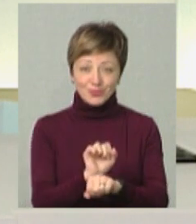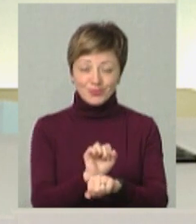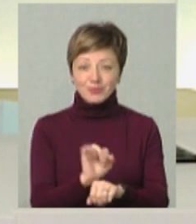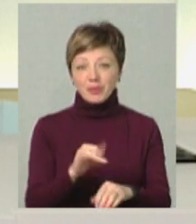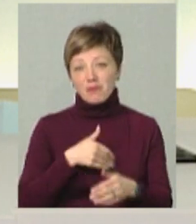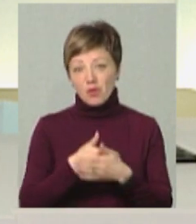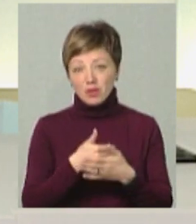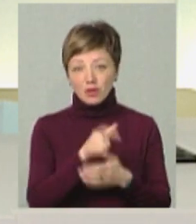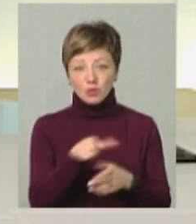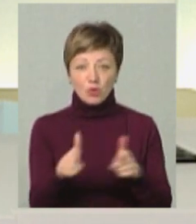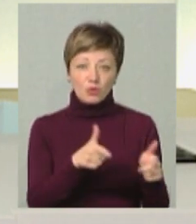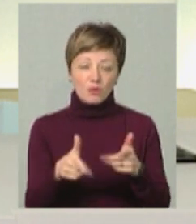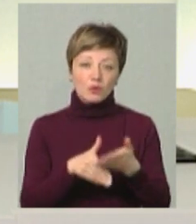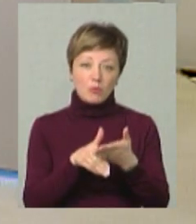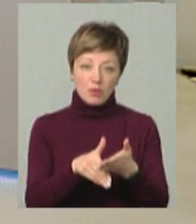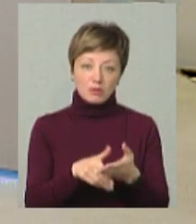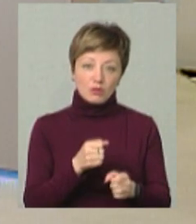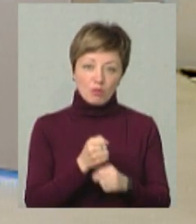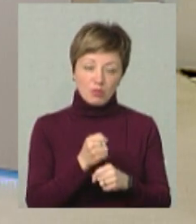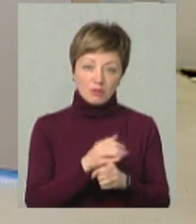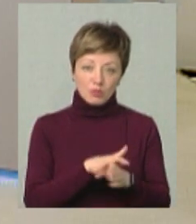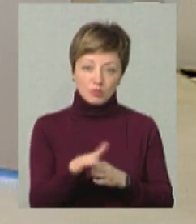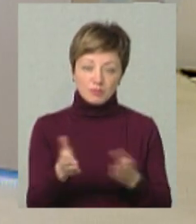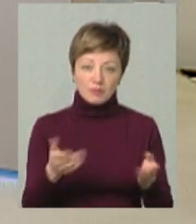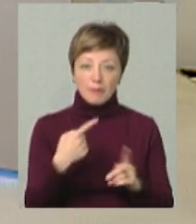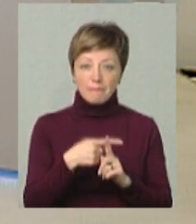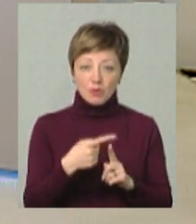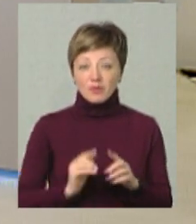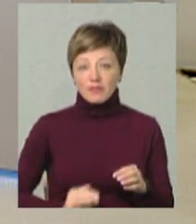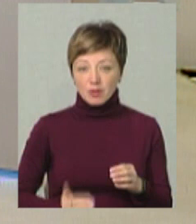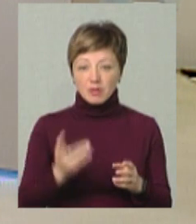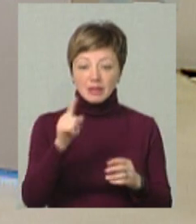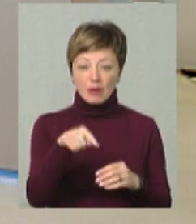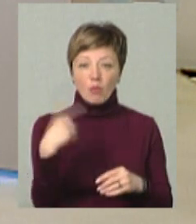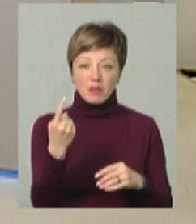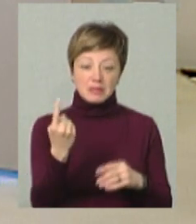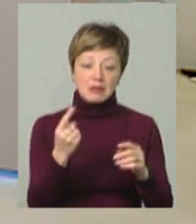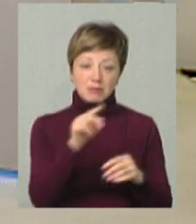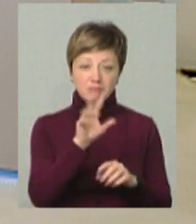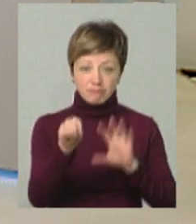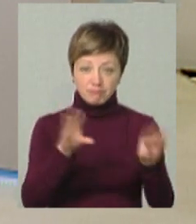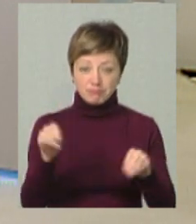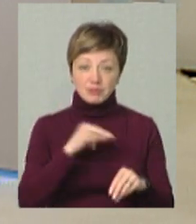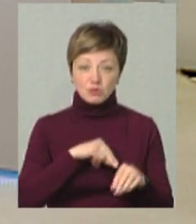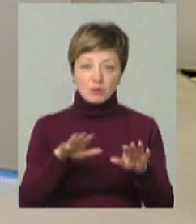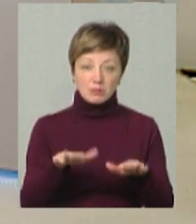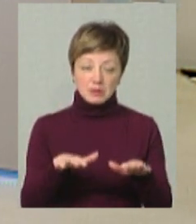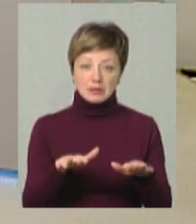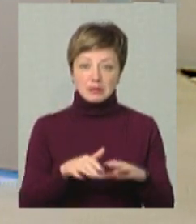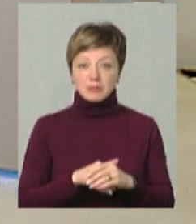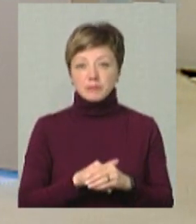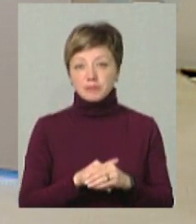волонтерських засадах, люди готові допомагати, готові робити, ну, і плюс підрядники, які там в тих областях працюють, так само на місці, якби,